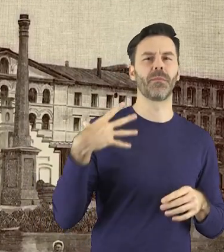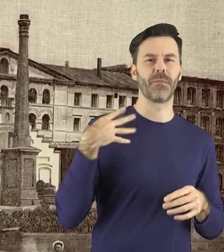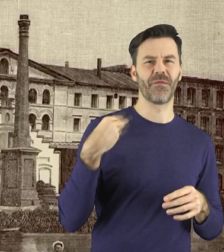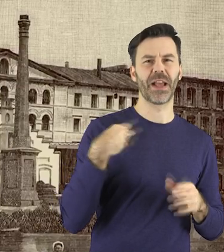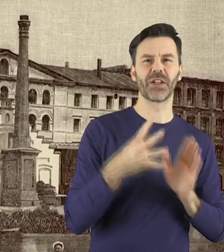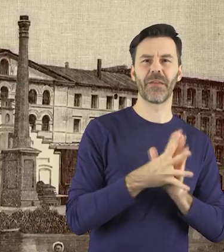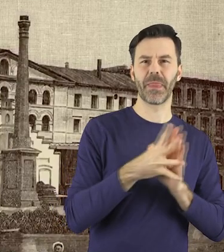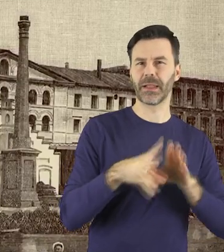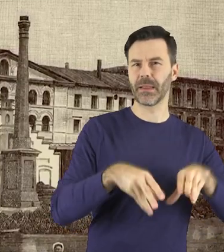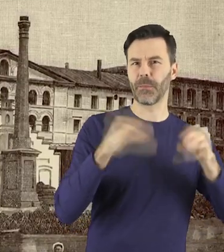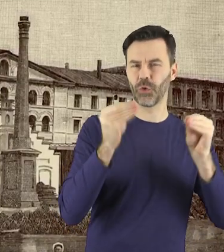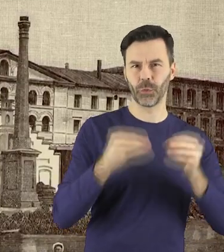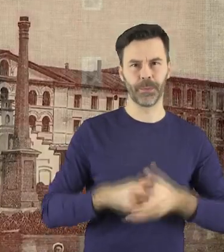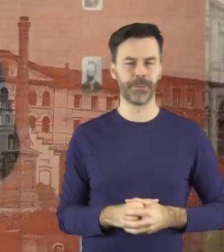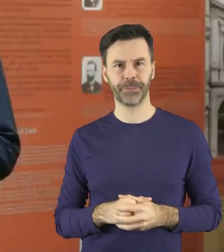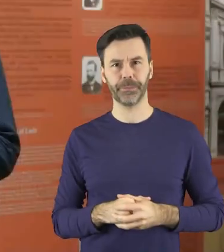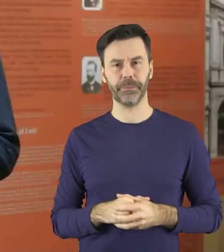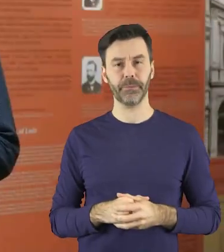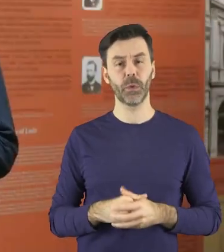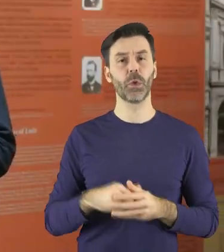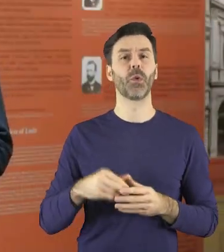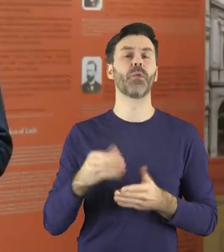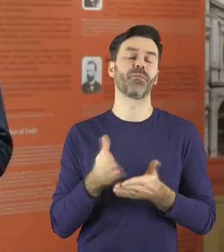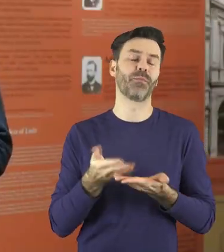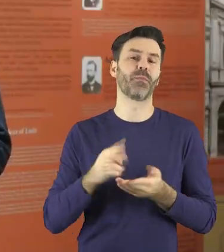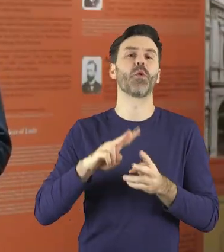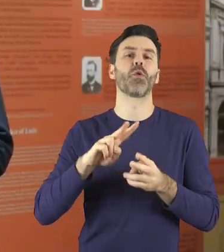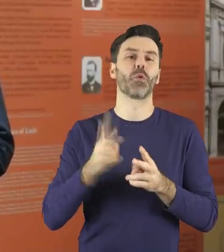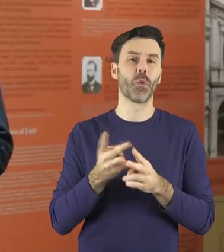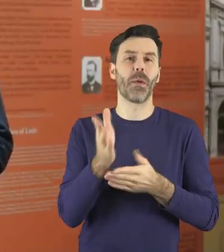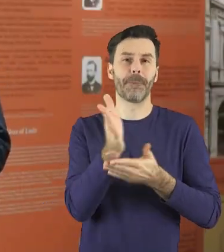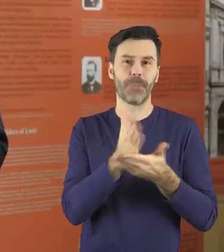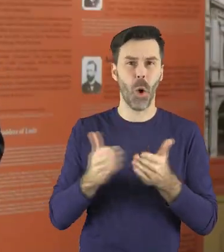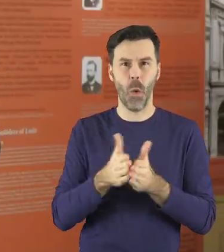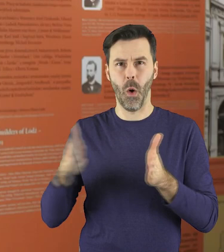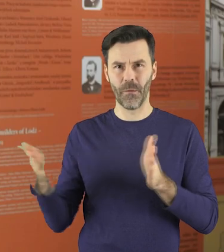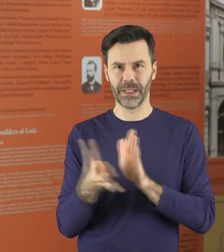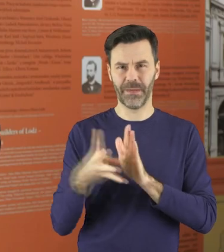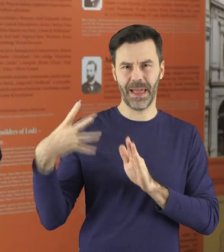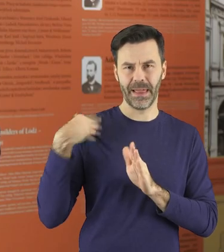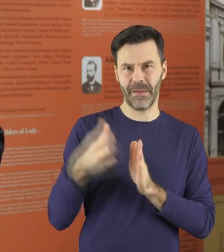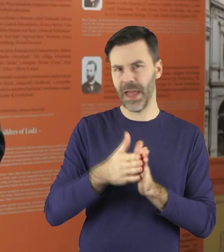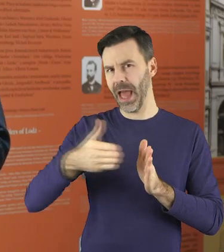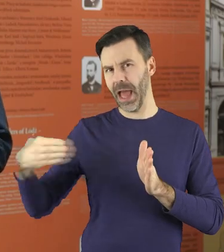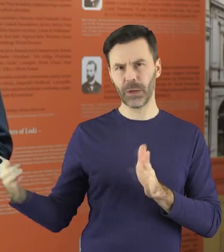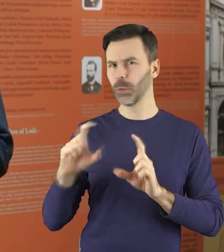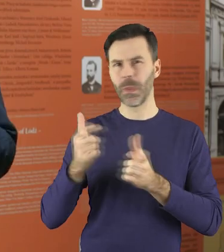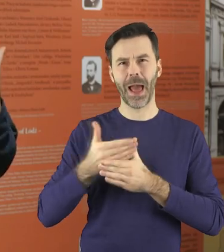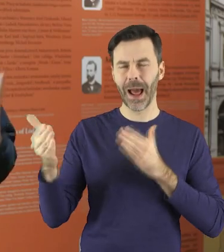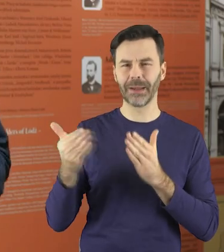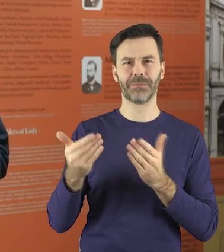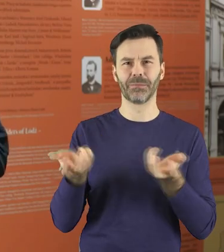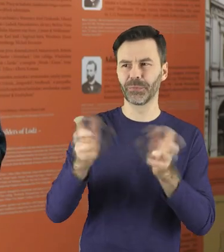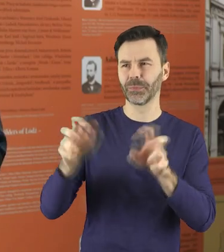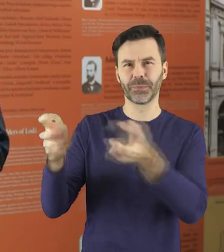wieku. Później w Łodzi w drugiej połowie XIX wieku powstają wielkie fabryki,